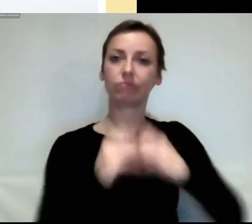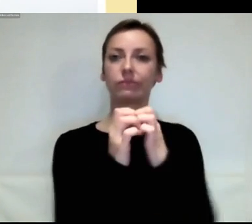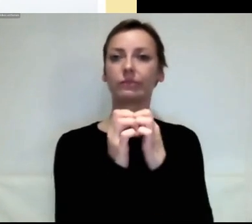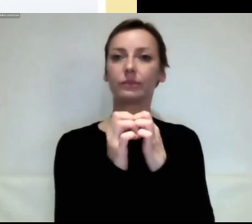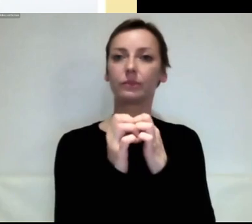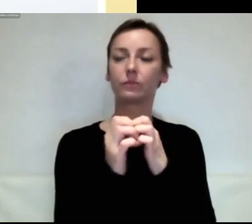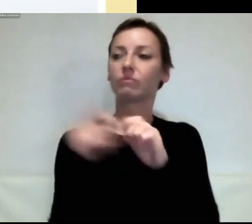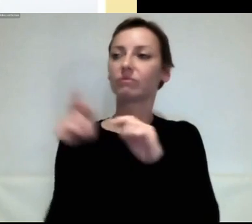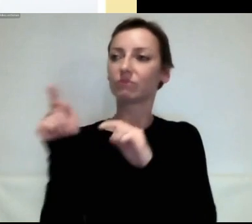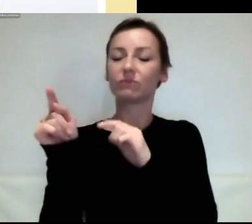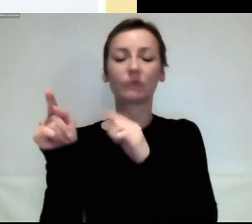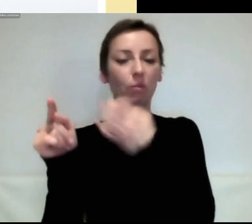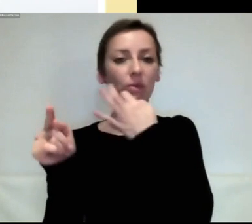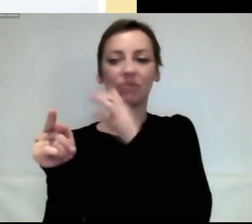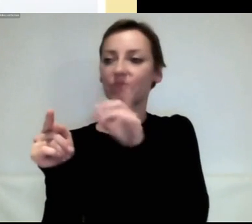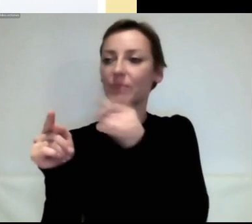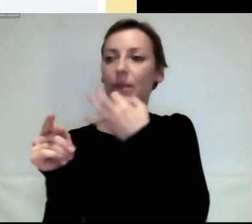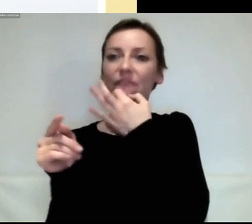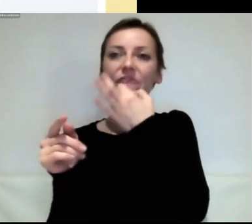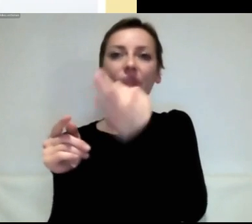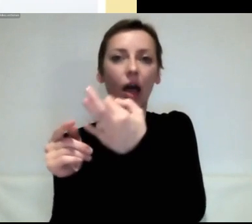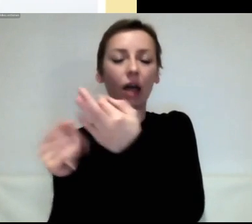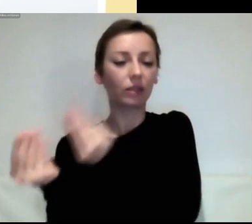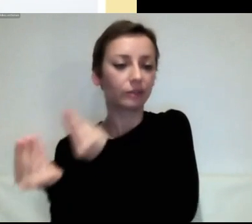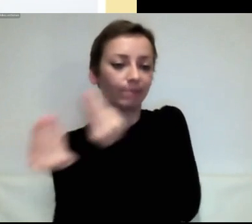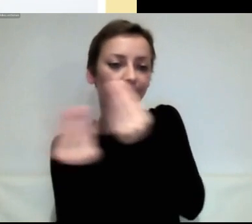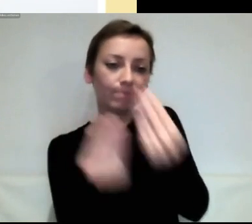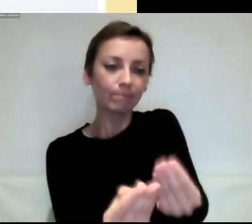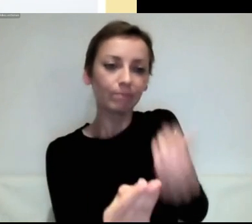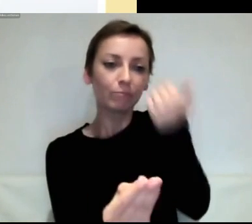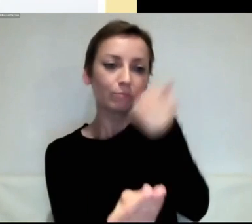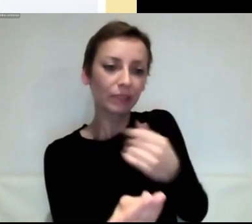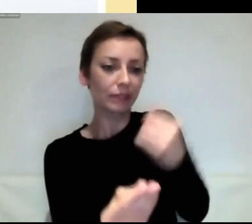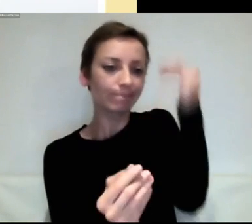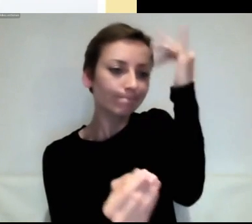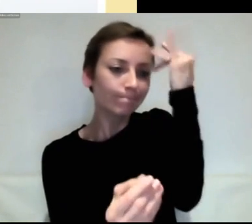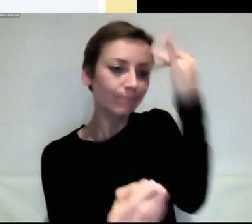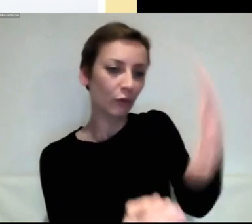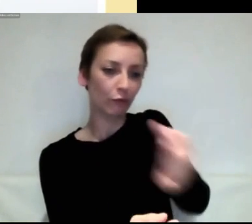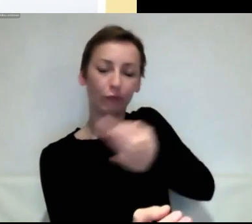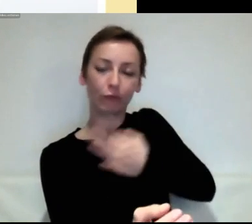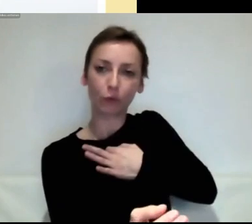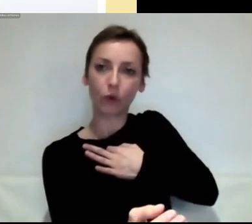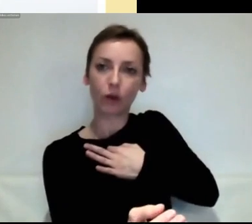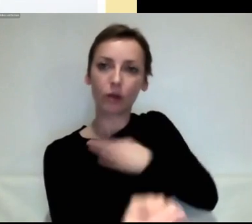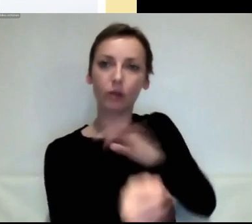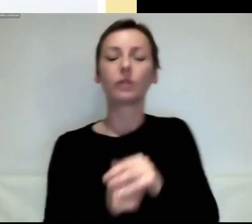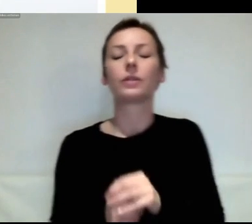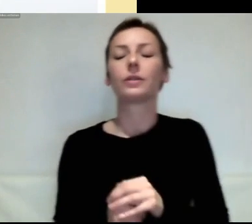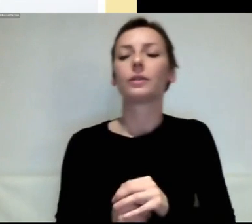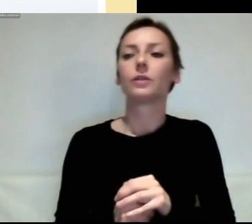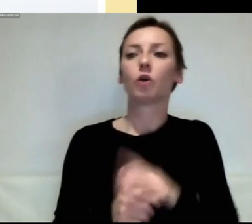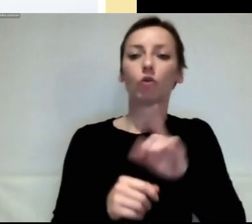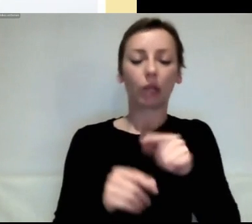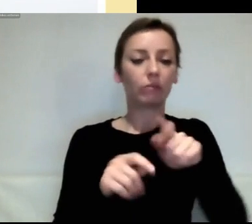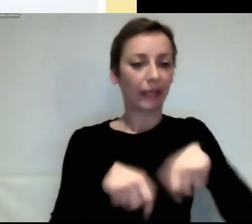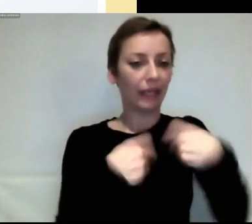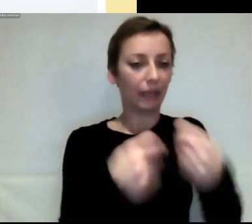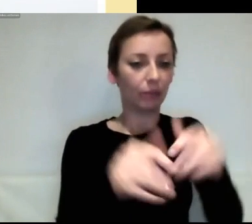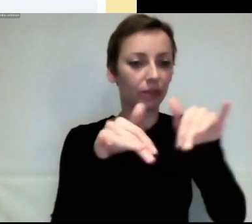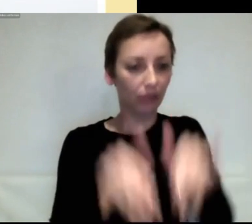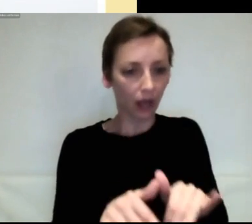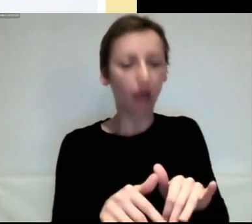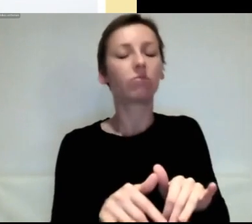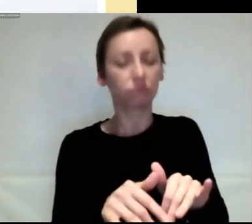wir an die Teilnehmenden und dass sie auch Zusagen machen für danach. Also Macron hat das sehr stark gemacht. Er